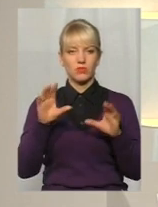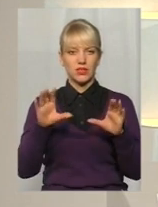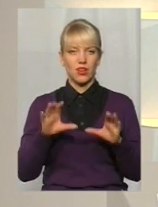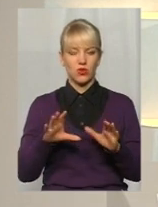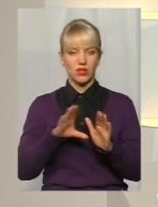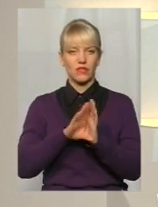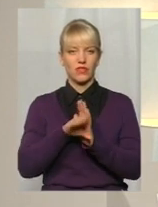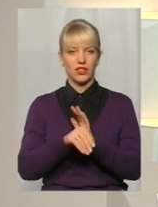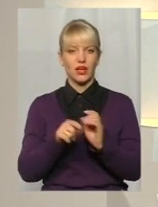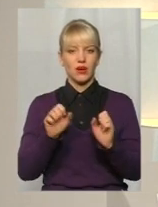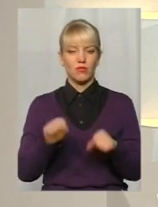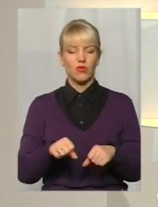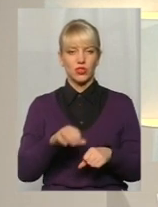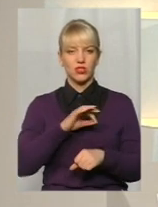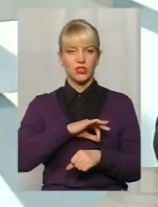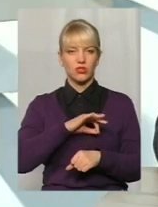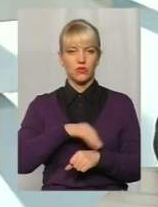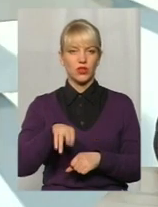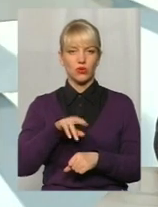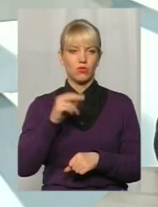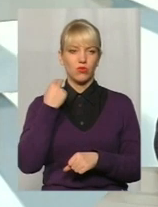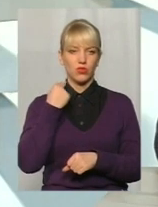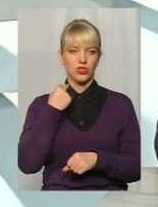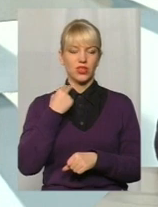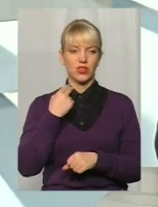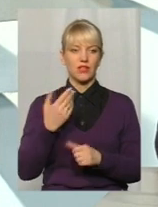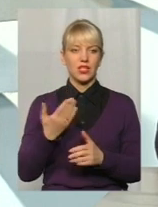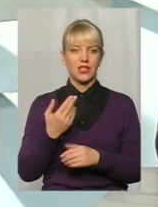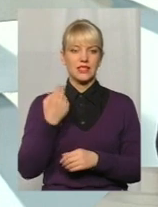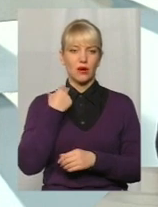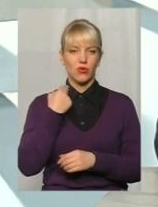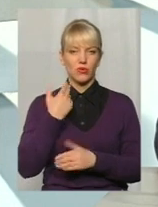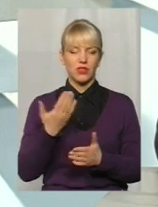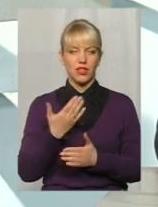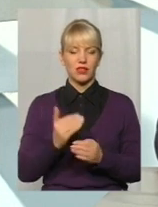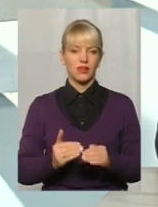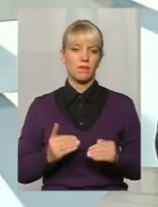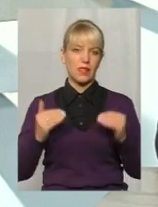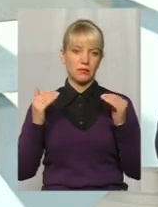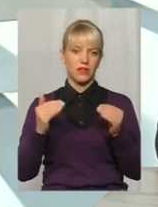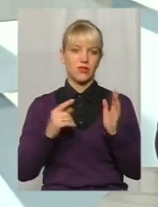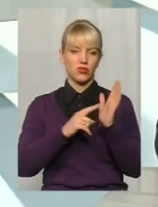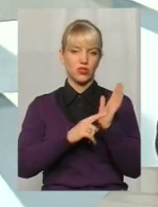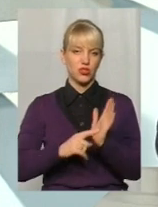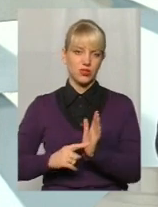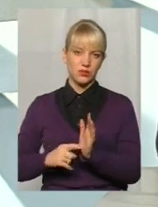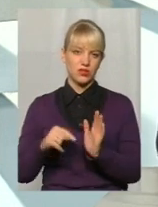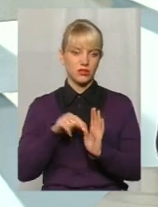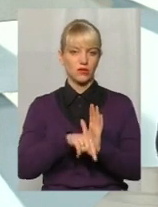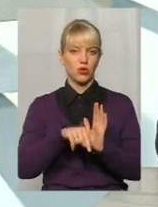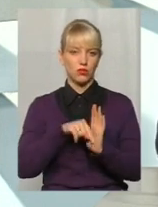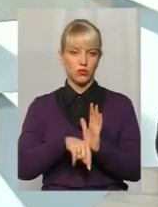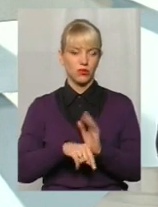Можуть застосовуватись до боржників, заборгованість яких перевищує 6 місяців. Тобто,